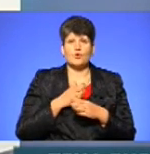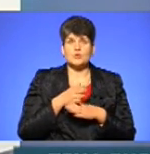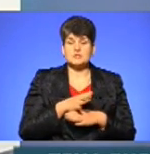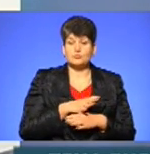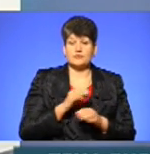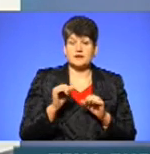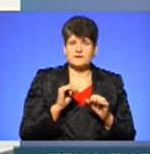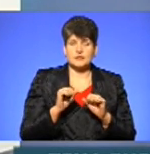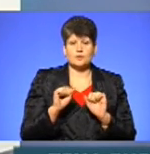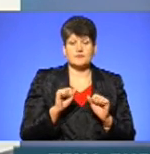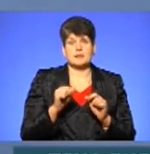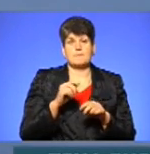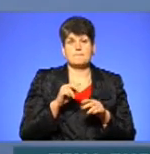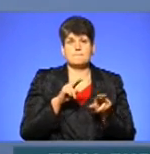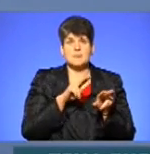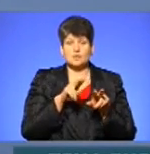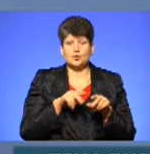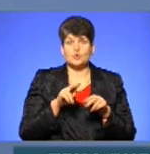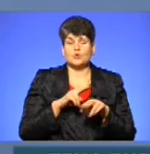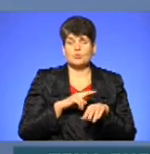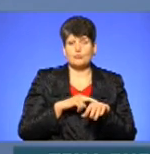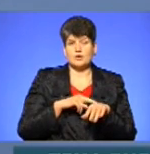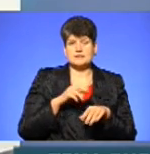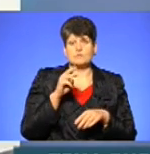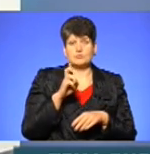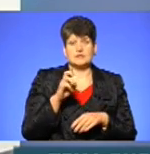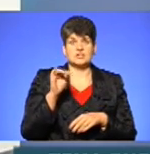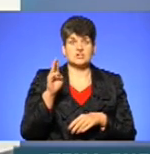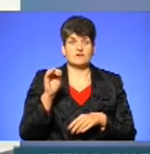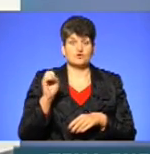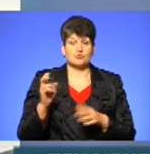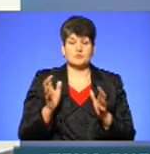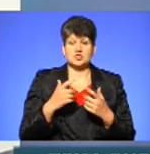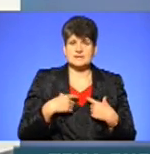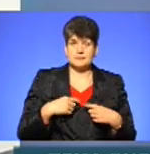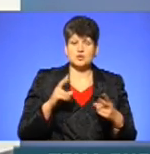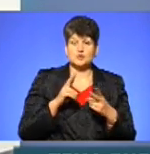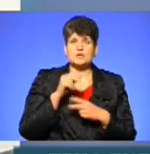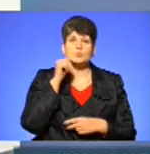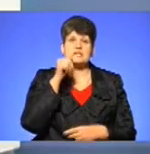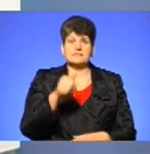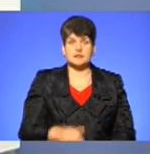управління патрульної поліції в Тернопільській області Богдан Шевчук. Бережіть себе і зустрінемось завтра.